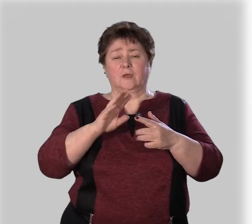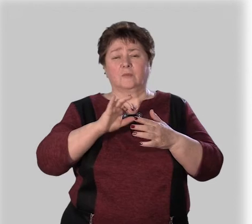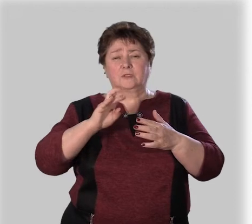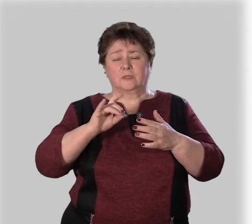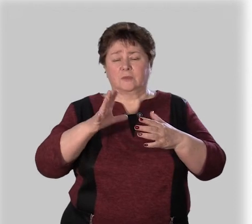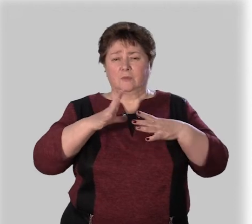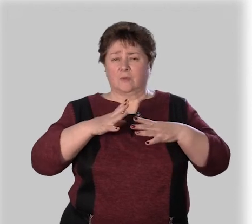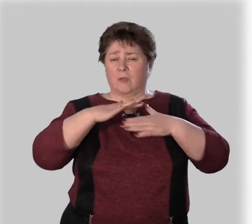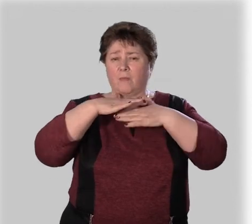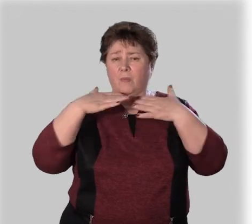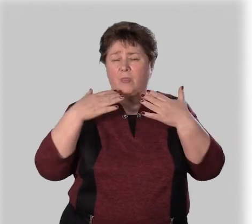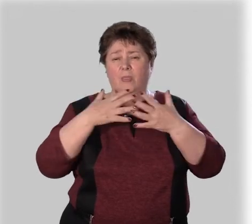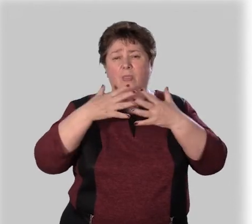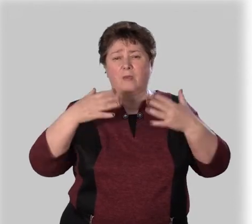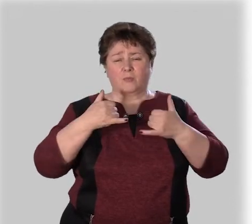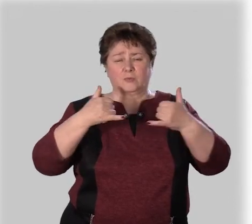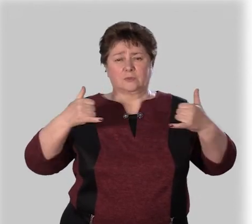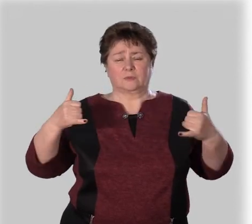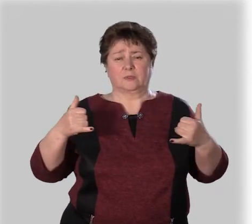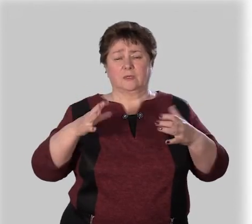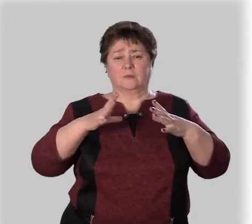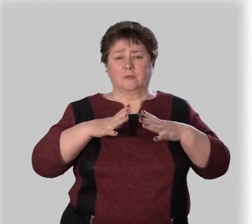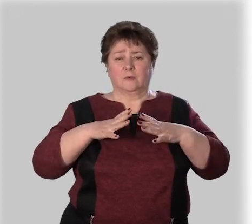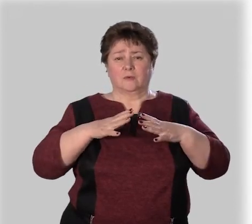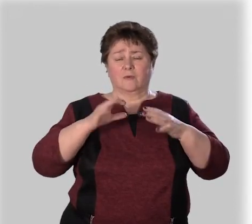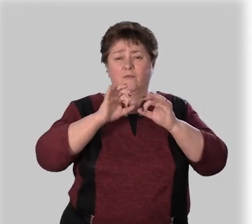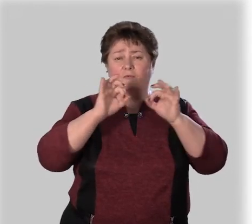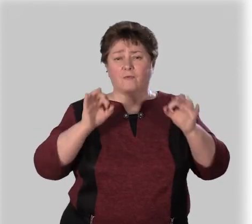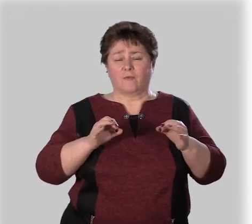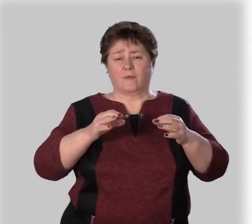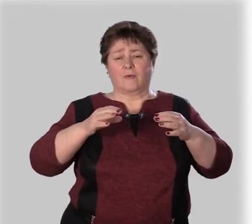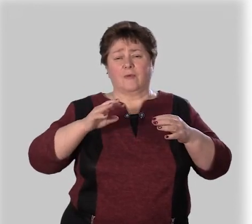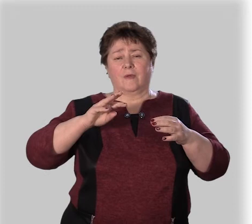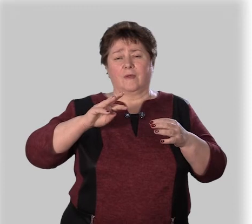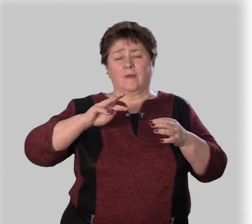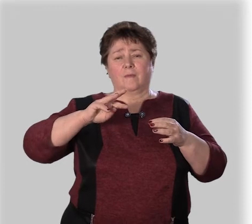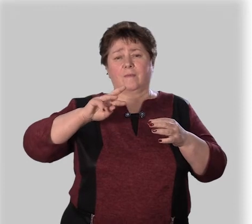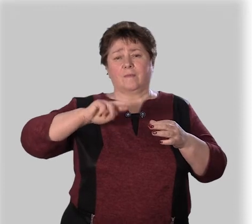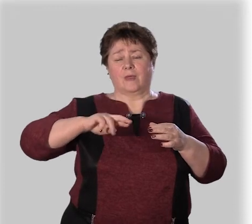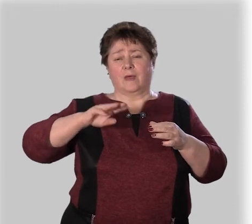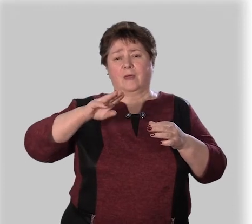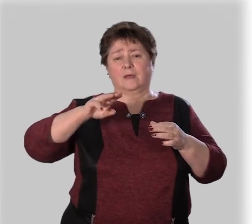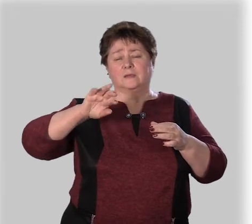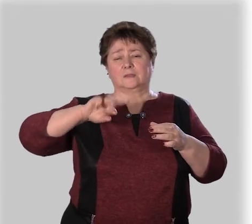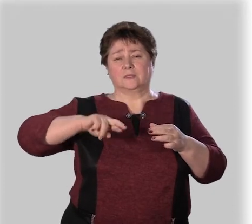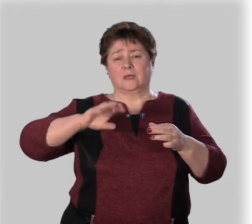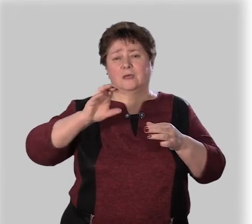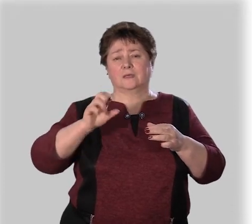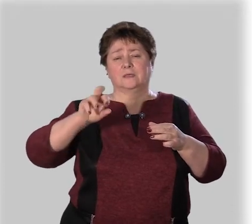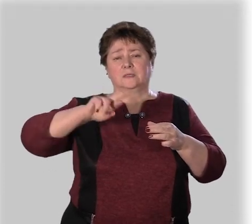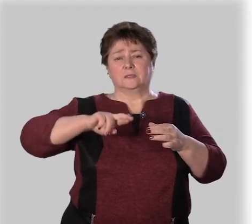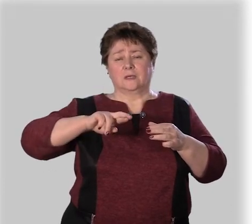местоимений было много. Наиболее распространены были формы мя, тя, ся.